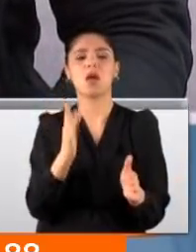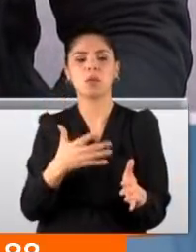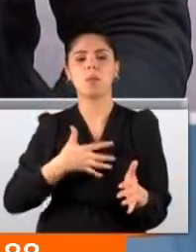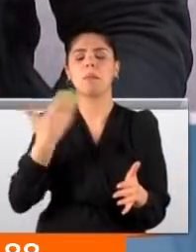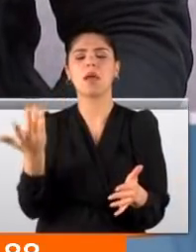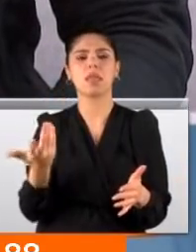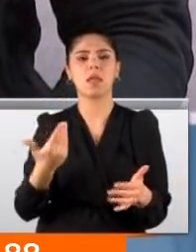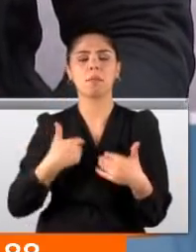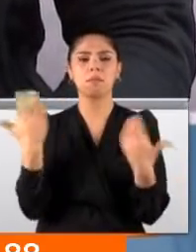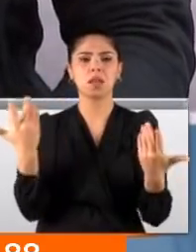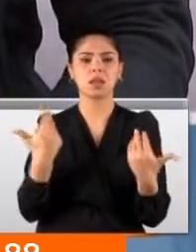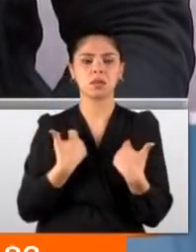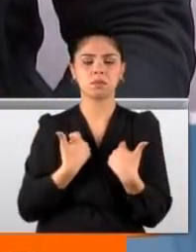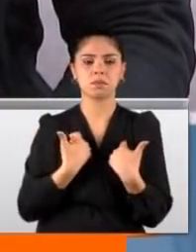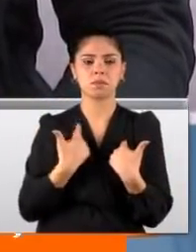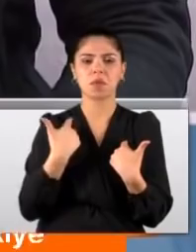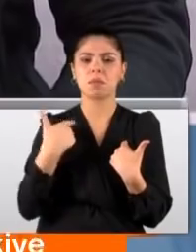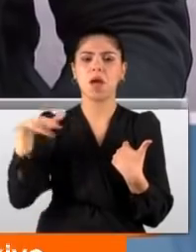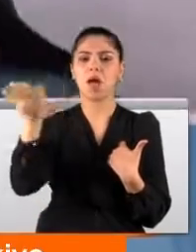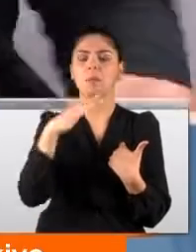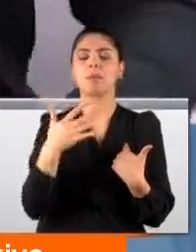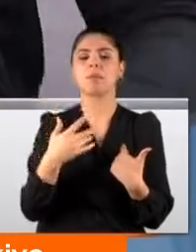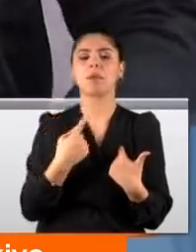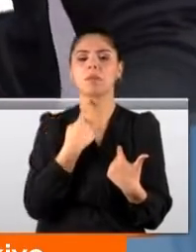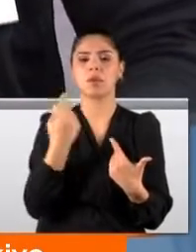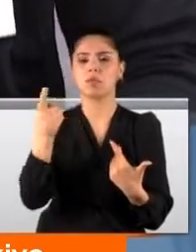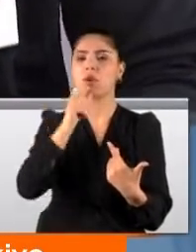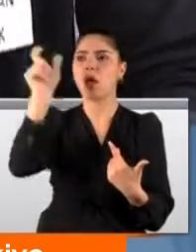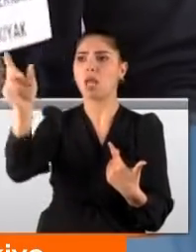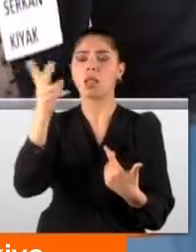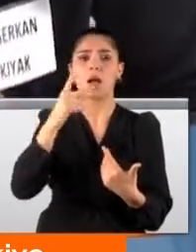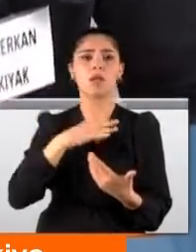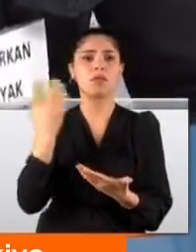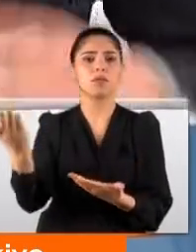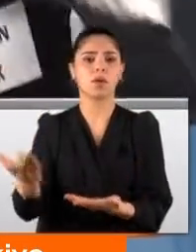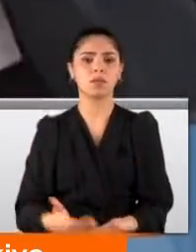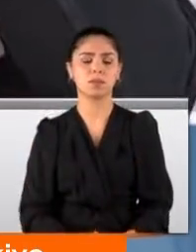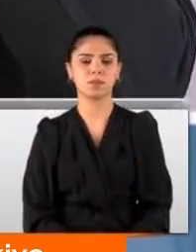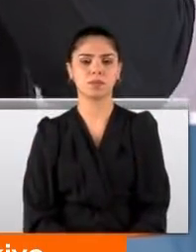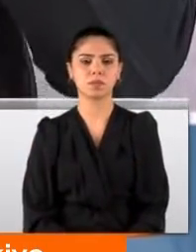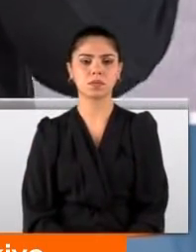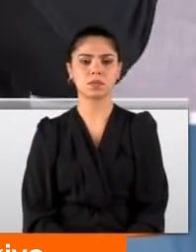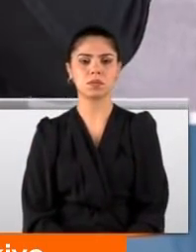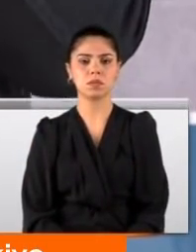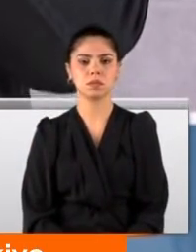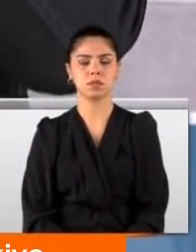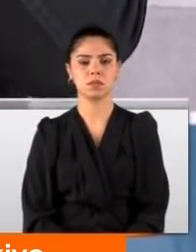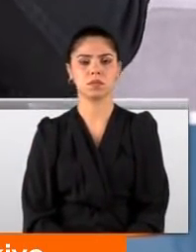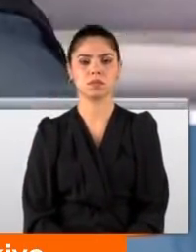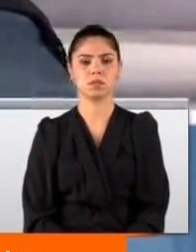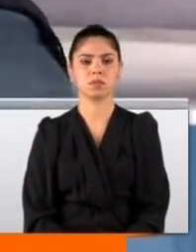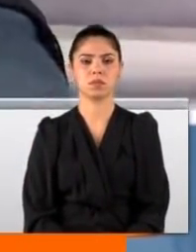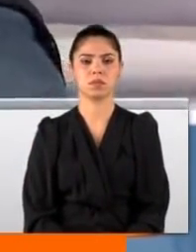Kimsenin kağıdını çekmek zorunda değilim. E bu adam da burada ağlıyor. Benim çocuğum kaldı iki yaşım.